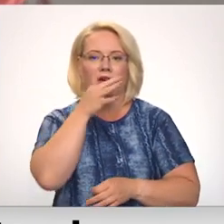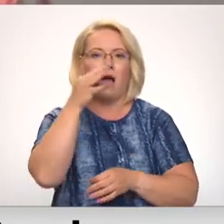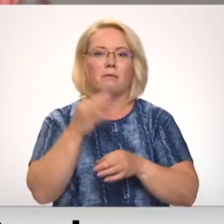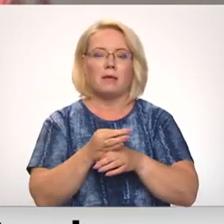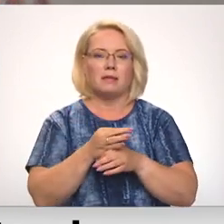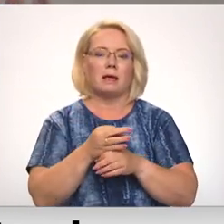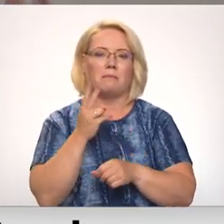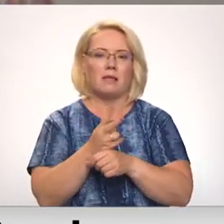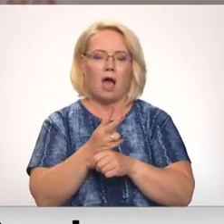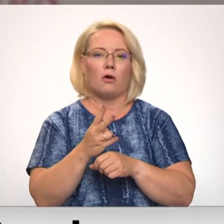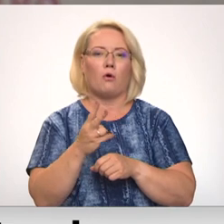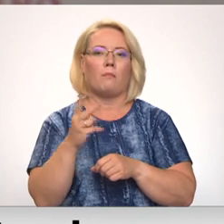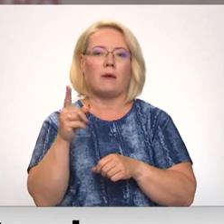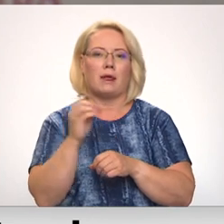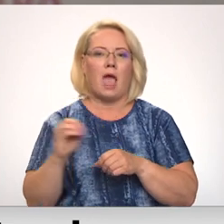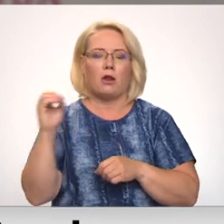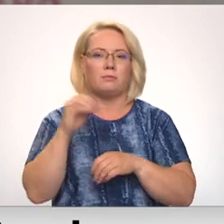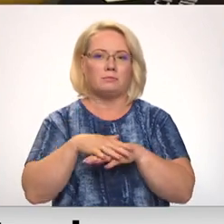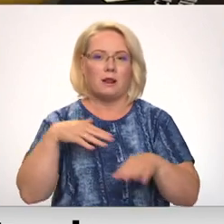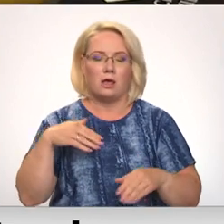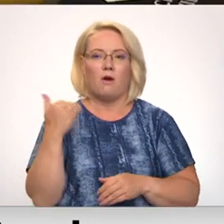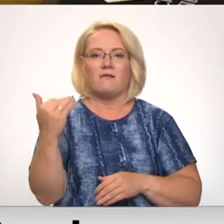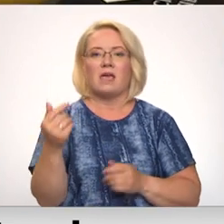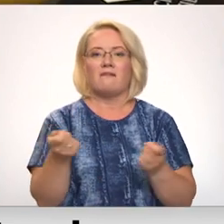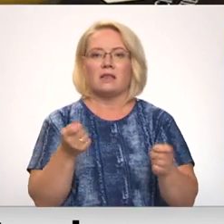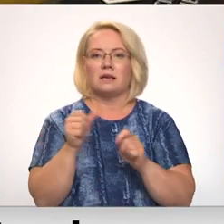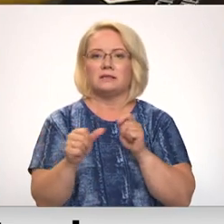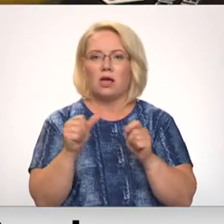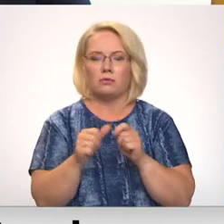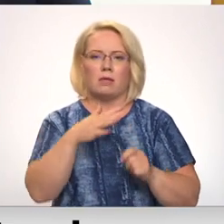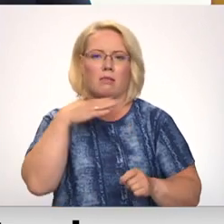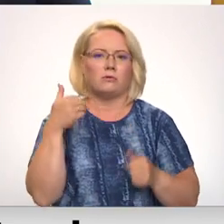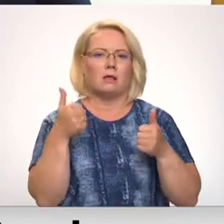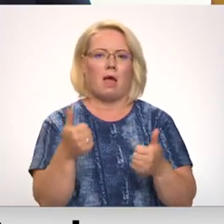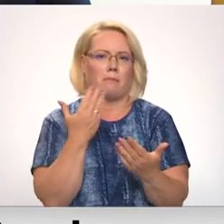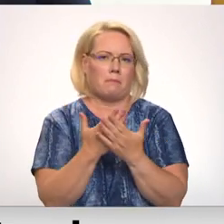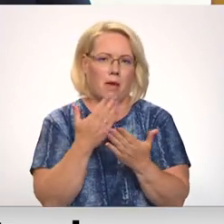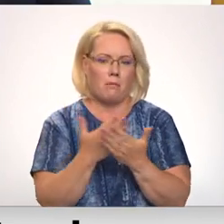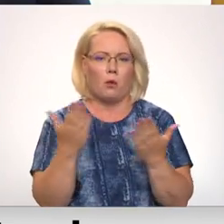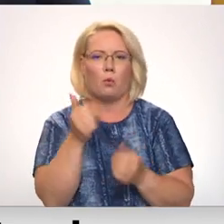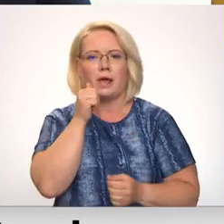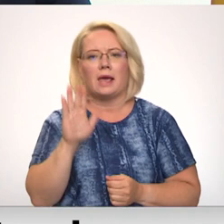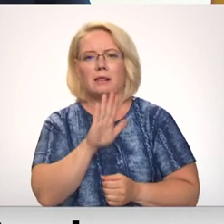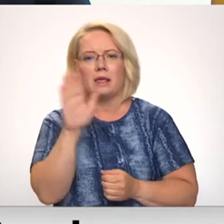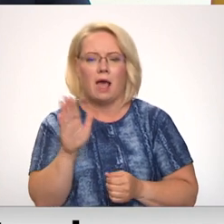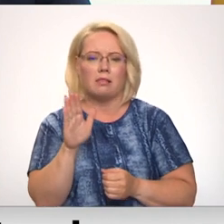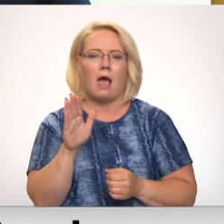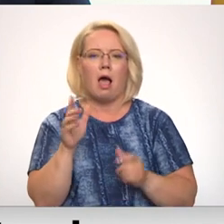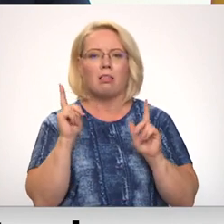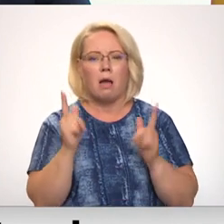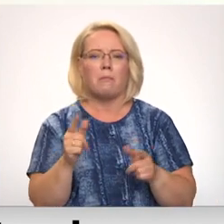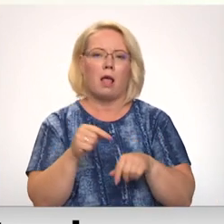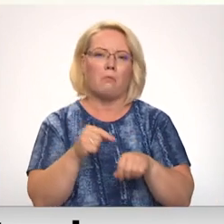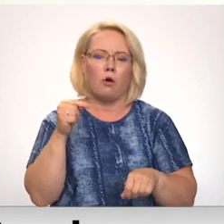parlamentā. Mitrevicis izraudzīts jau viņa vadītajā Siguldā, netrūkstot labu piemēru, ko savā ikdienā labprāt baudītu visa Latvijas